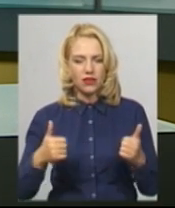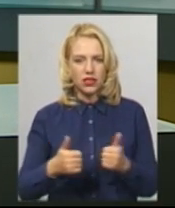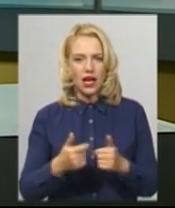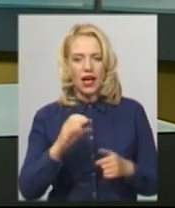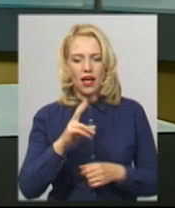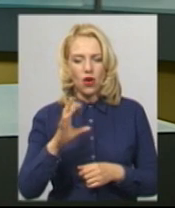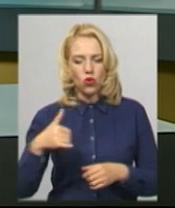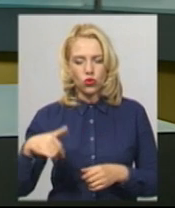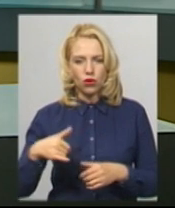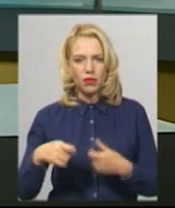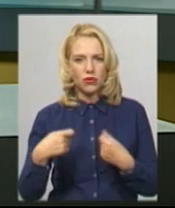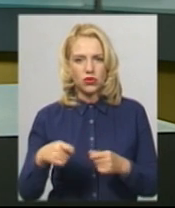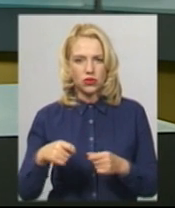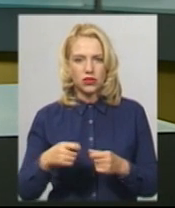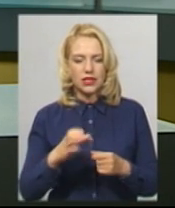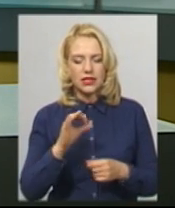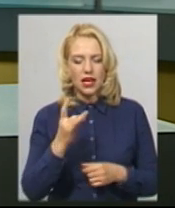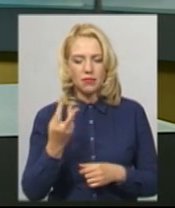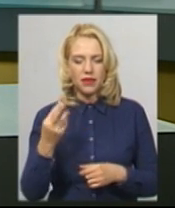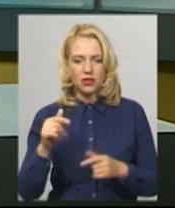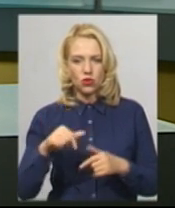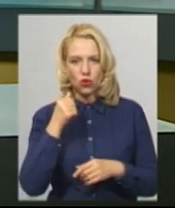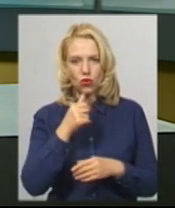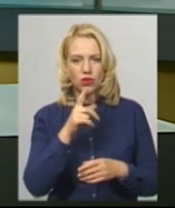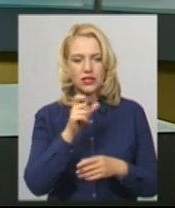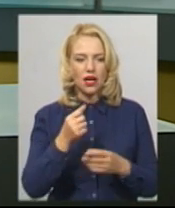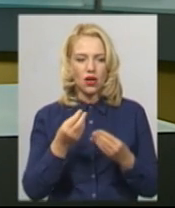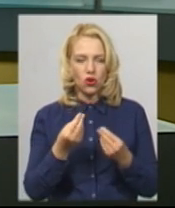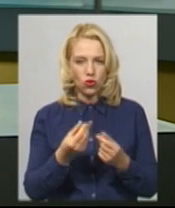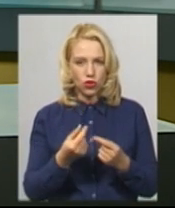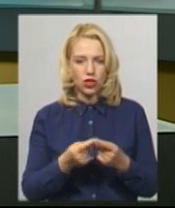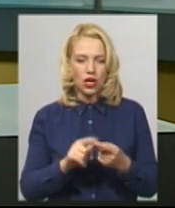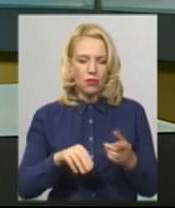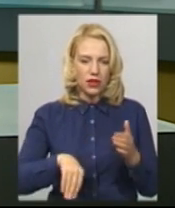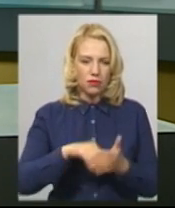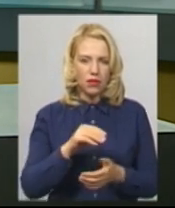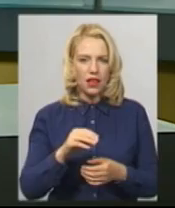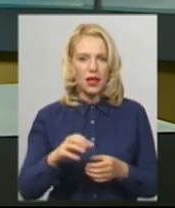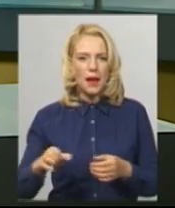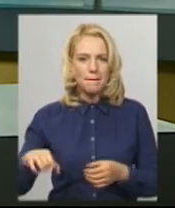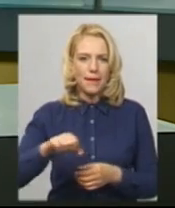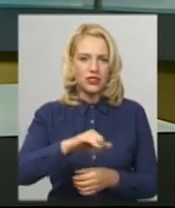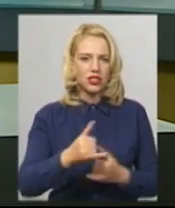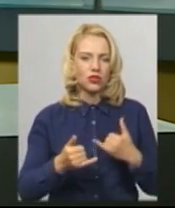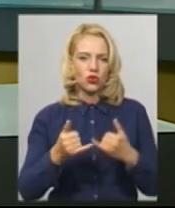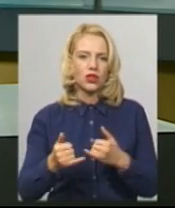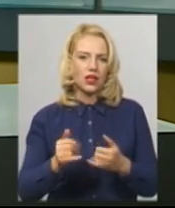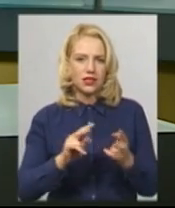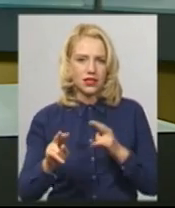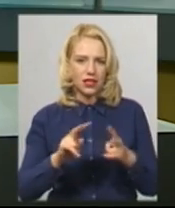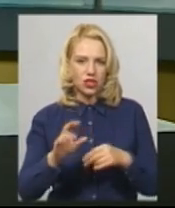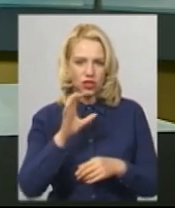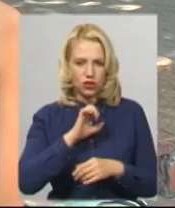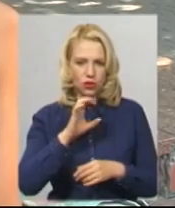з серпня цього року. За гроші від продажу придбала машинку для стрижки та чотири мішки корму. Подробиці у сюжеті Анастасії Збродової.